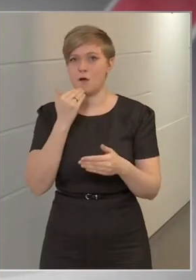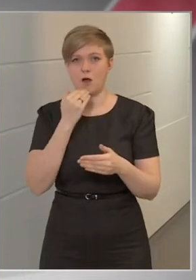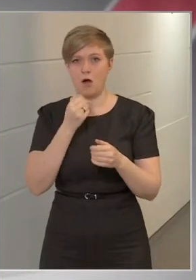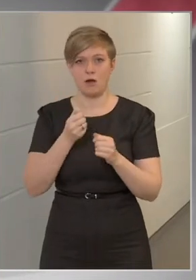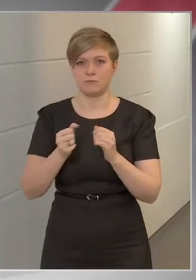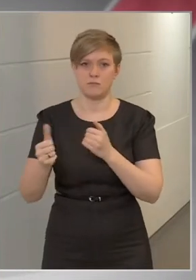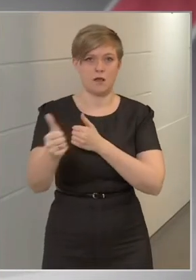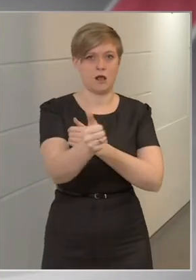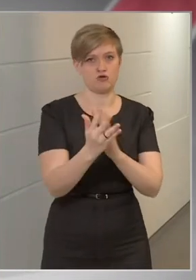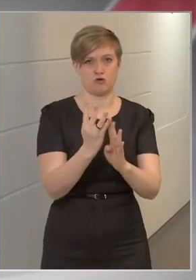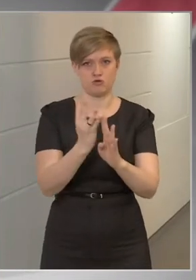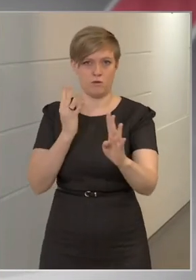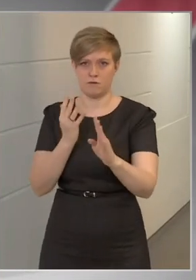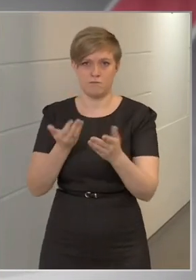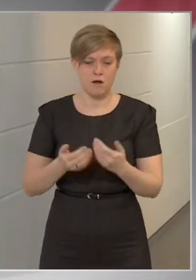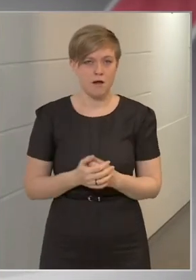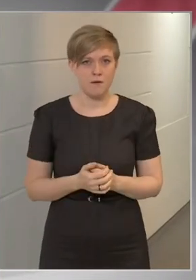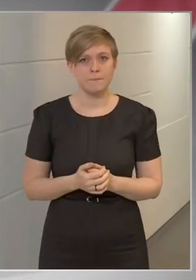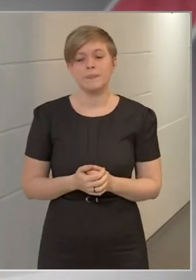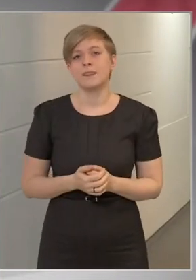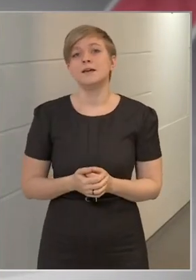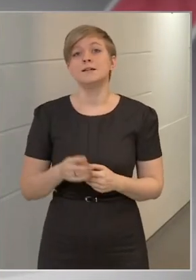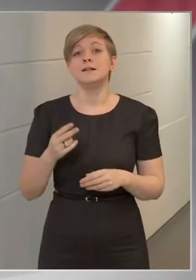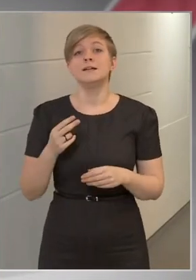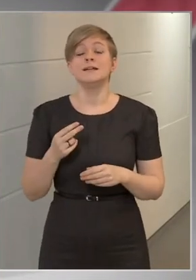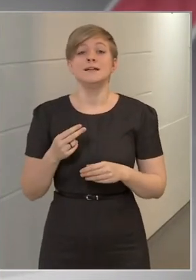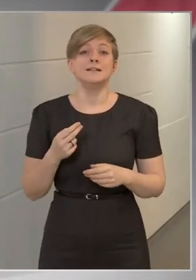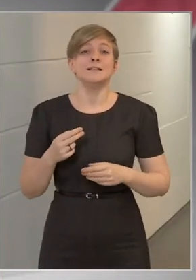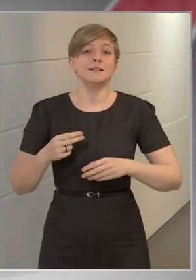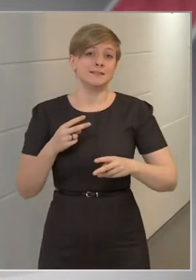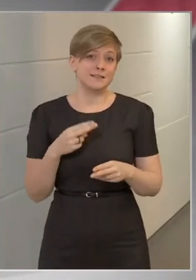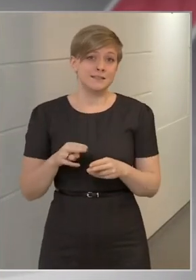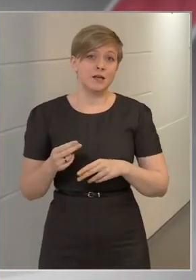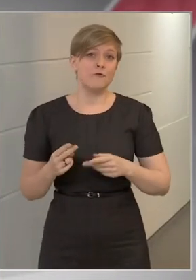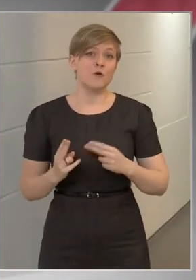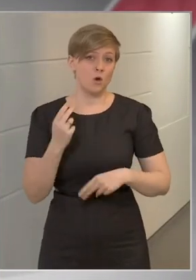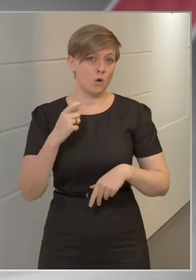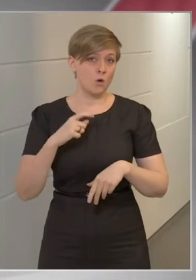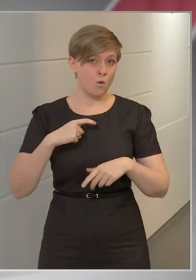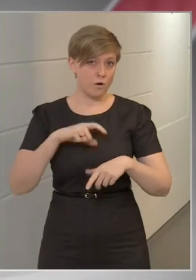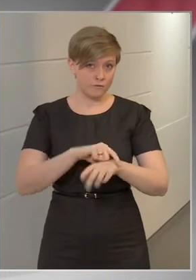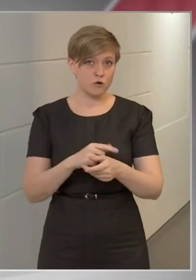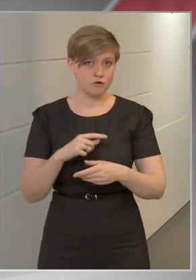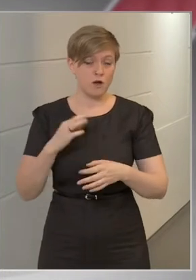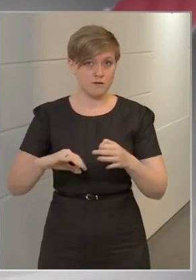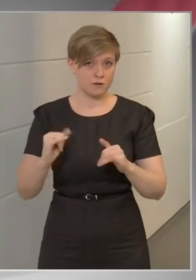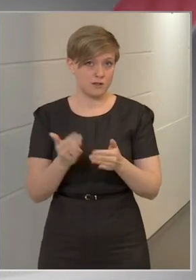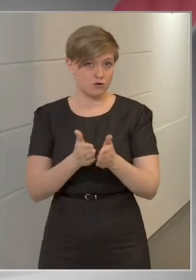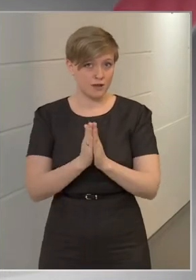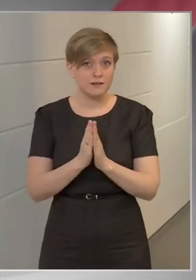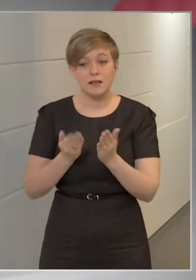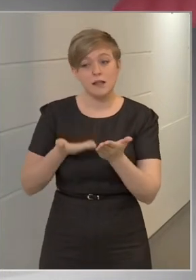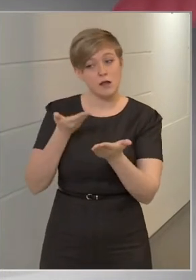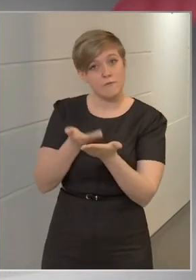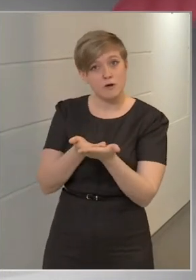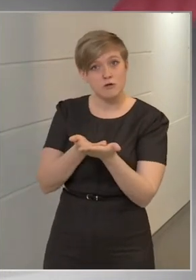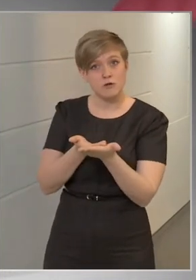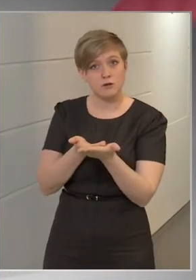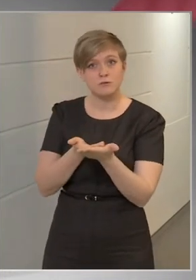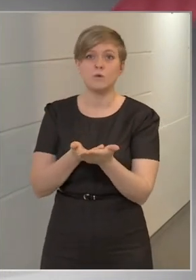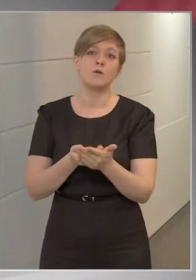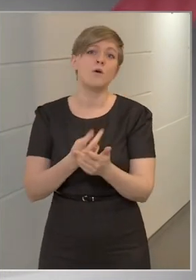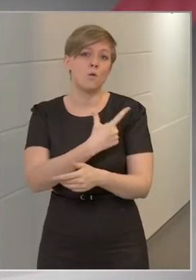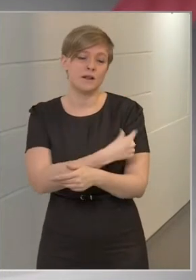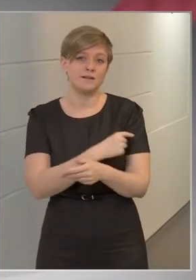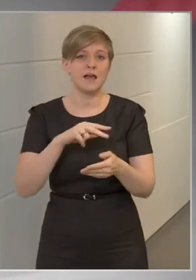előlállni. A tisztifőorvos asszonyt is kérte, hogy úgy tegyen javaslatot az oltási rendnek